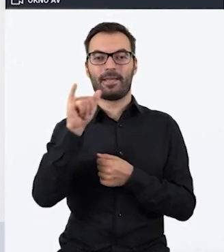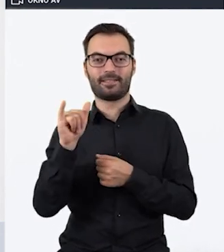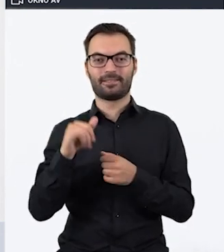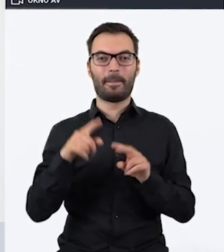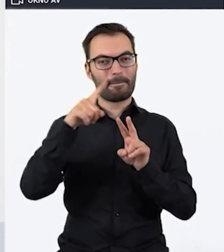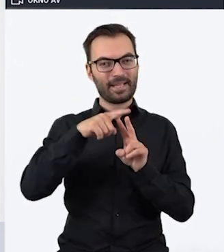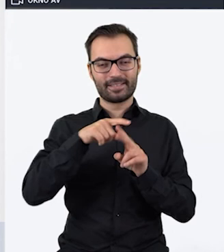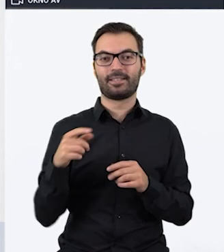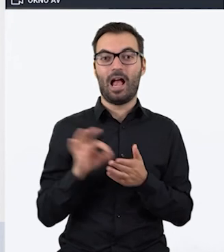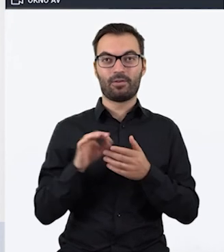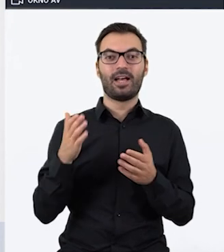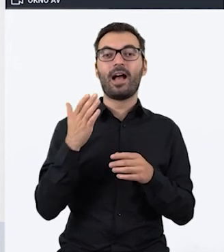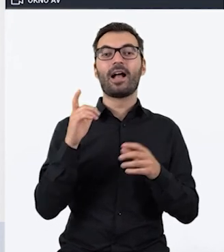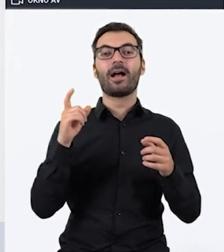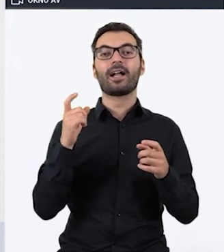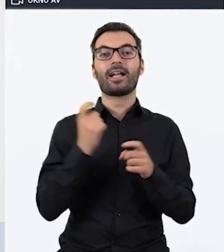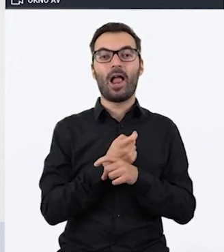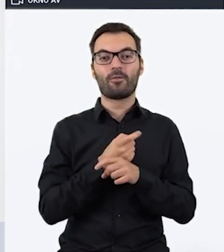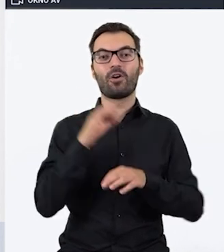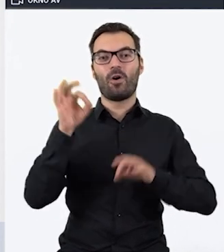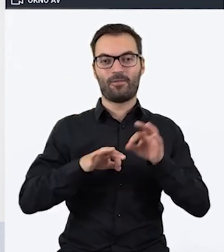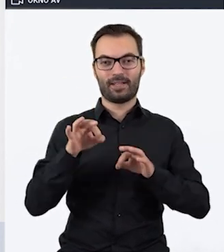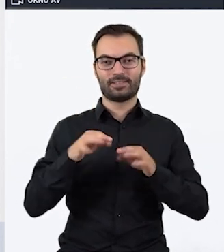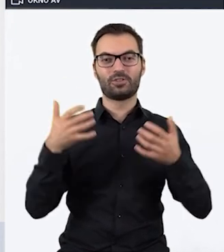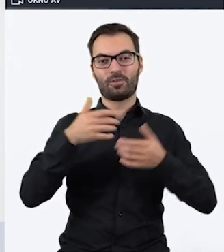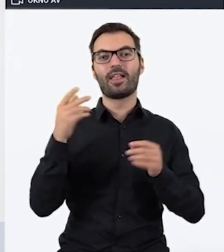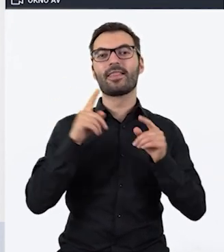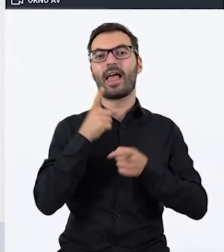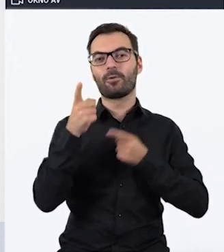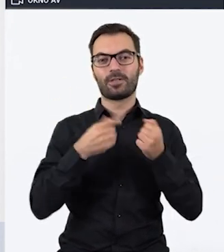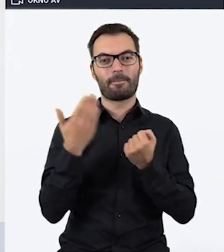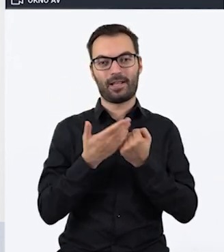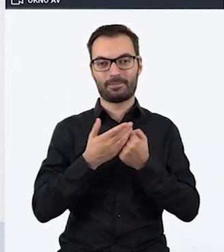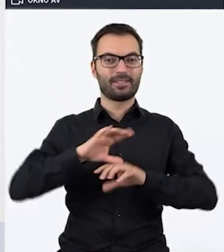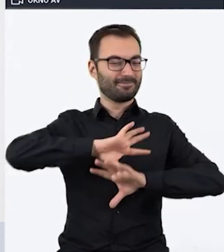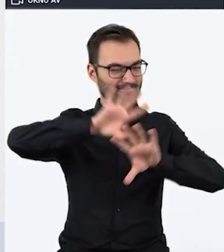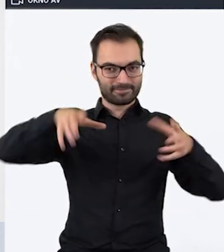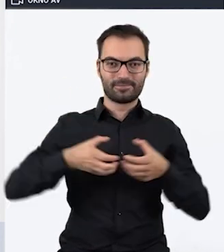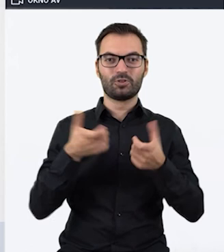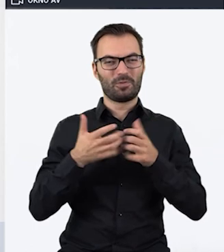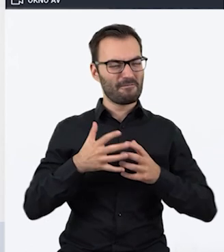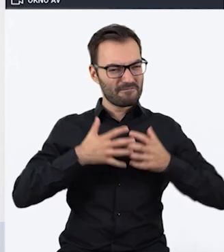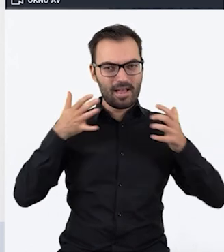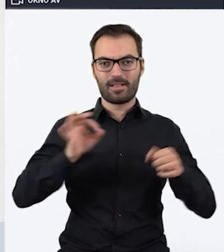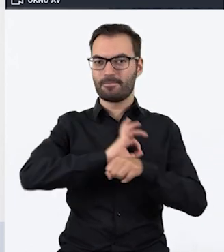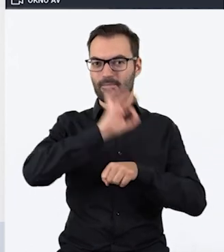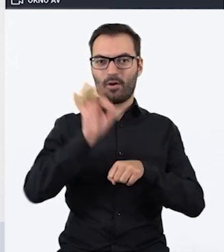Krajowej Konferencji Stowarzyszenia Nauczycieli Matematyki wraz z innymi nauczycielami stworzyliśmy taki większy projekt